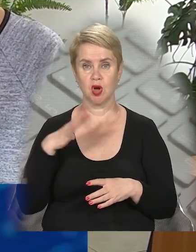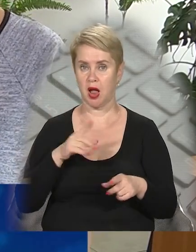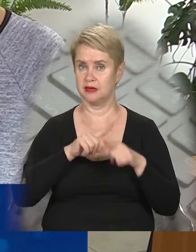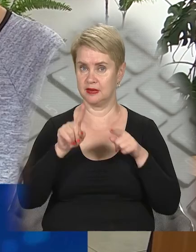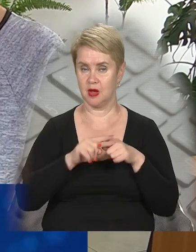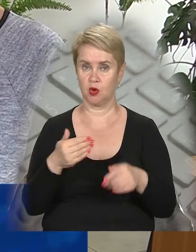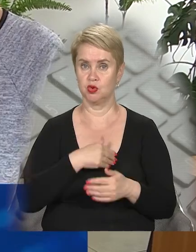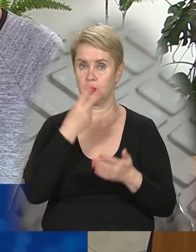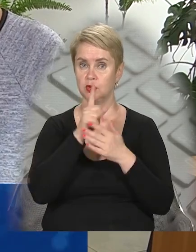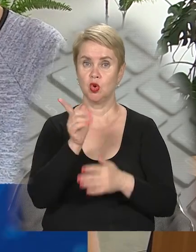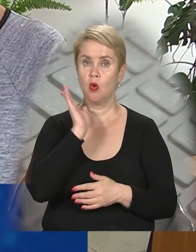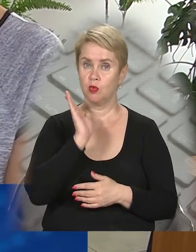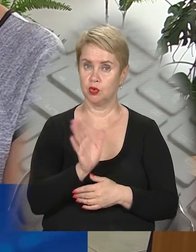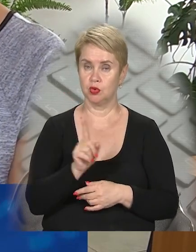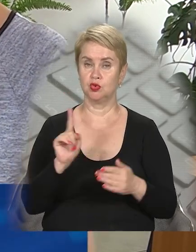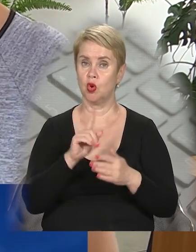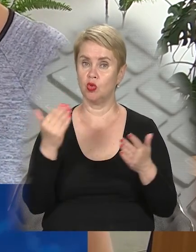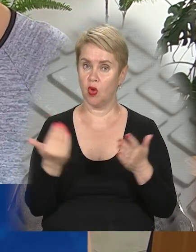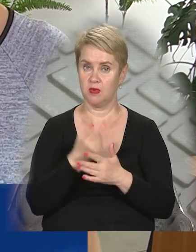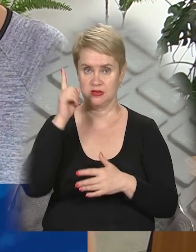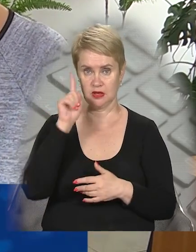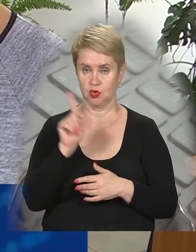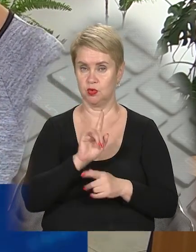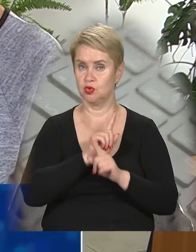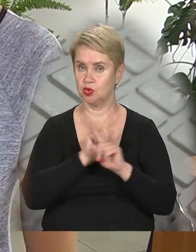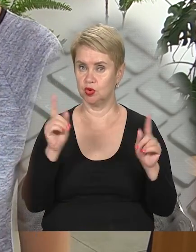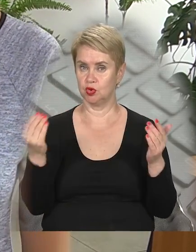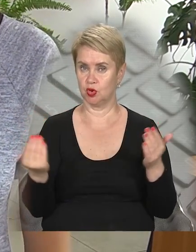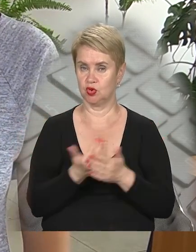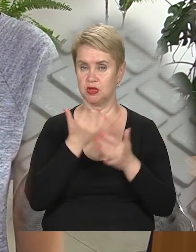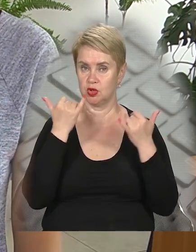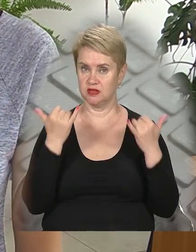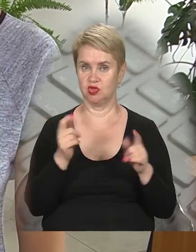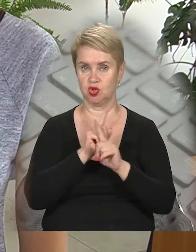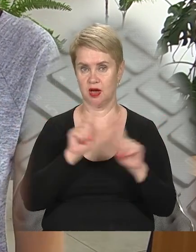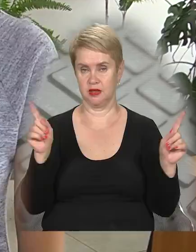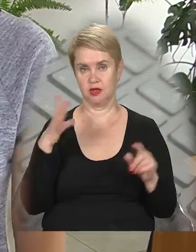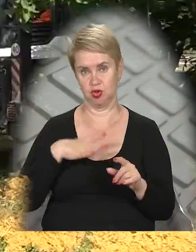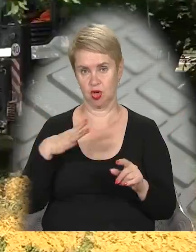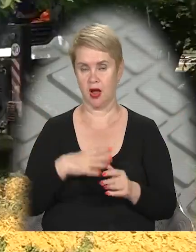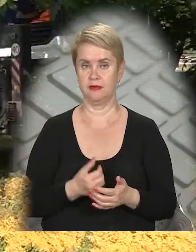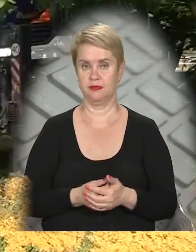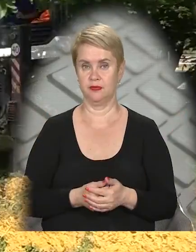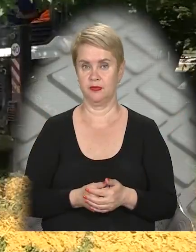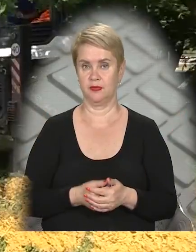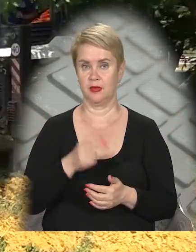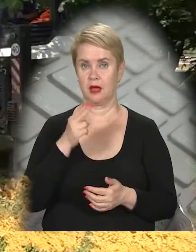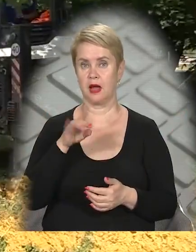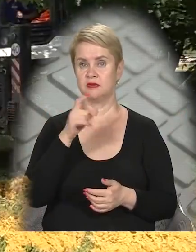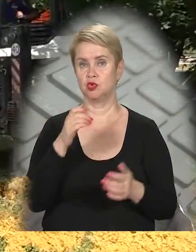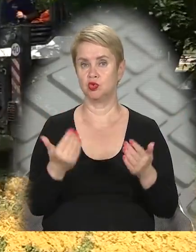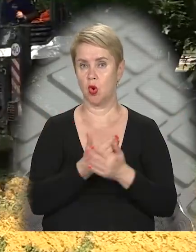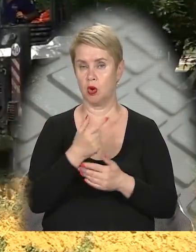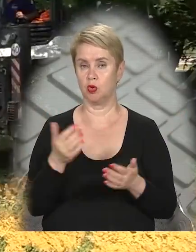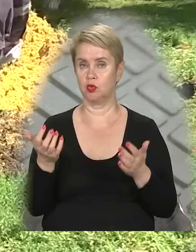хочемо побачити, що буде, що нового. Ми знаємо, що буде щось сучасне, надзвичайне. Чекаємо з нетерпіння. У Карпівській опорній